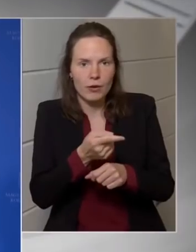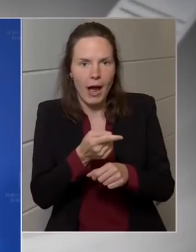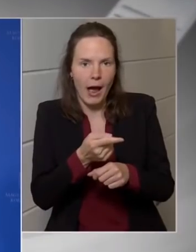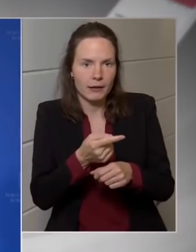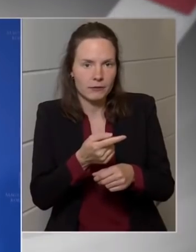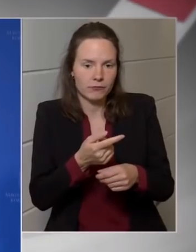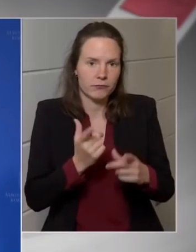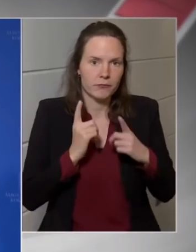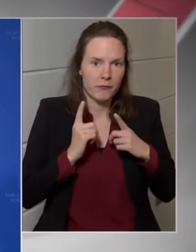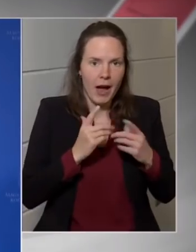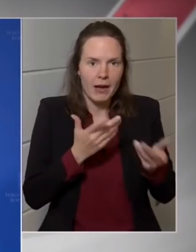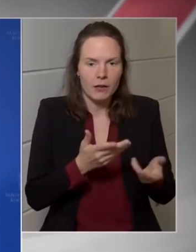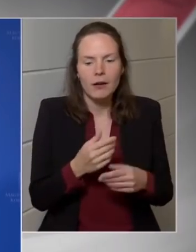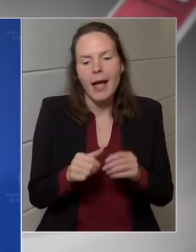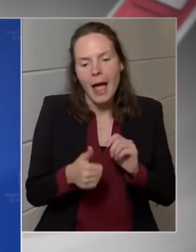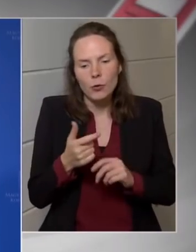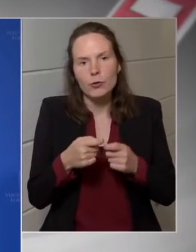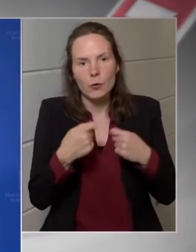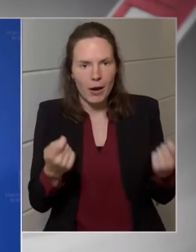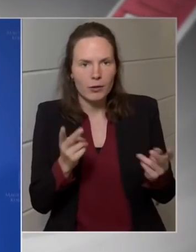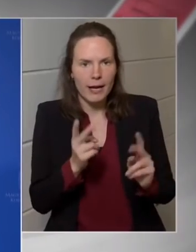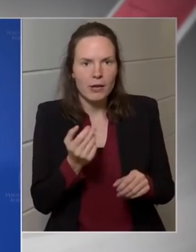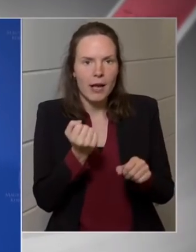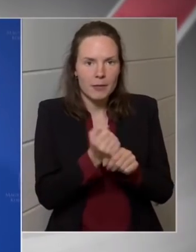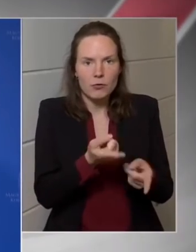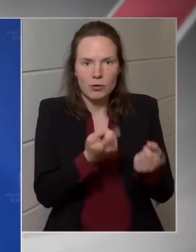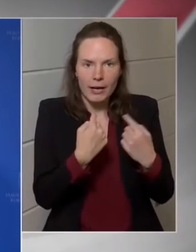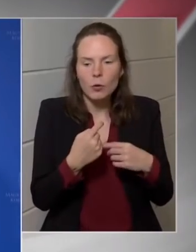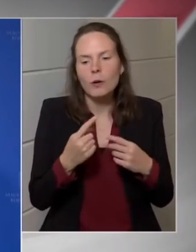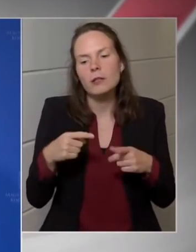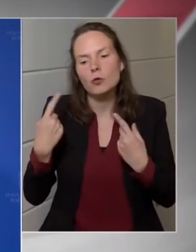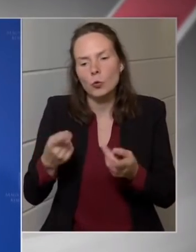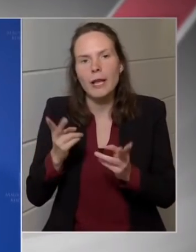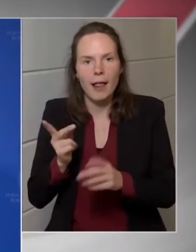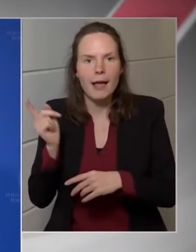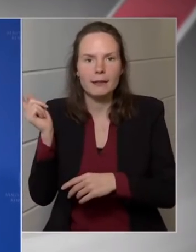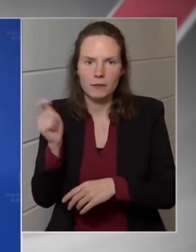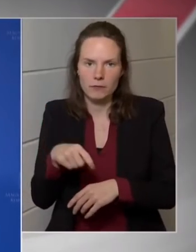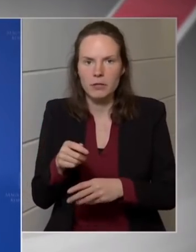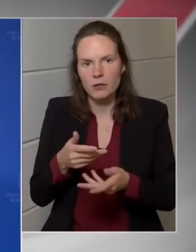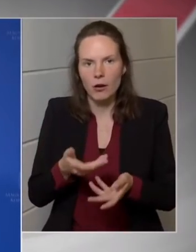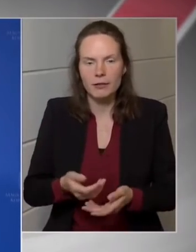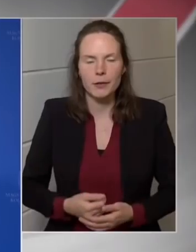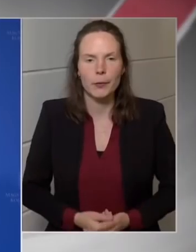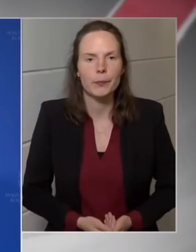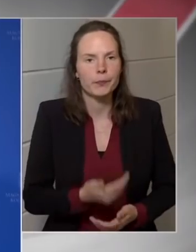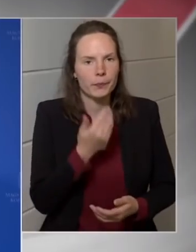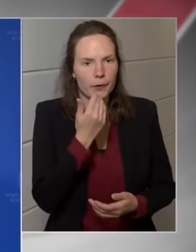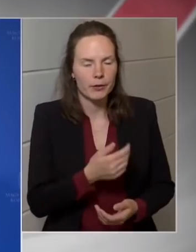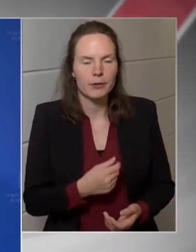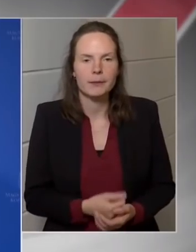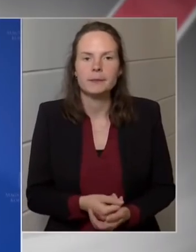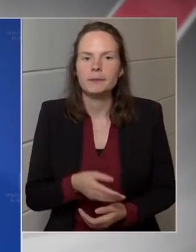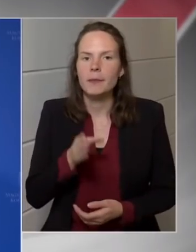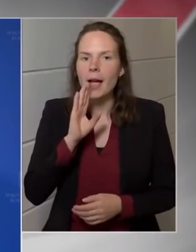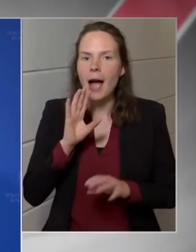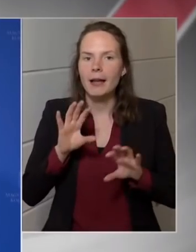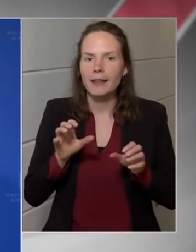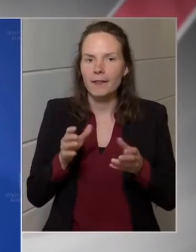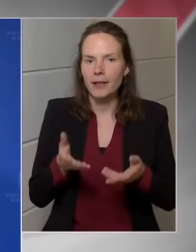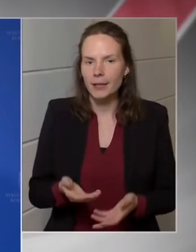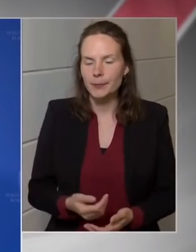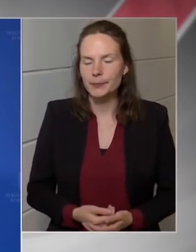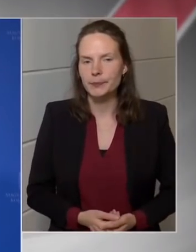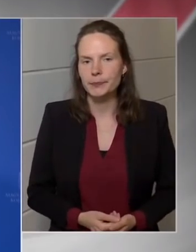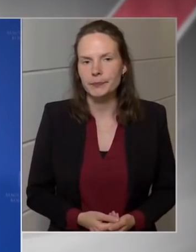megindult, egy része pedig még várat magára, egy része éppen a bizottság előtt van, tehát mi azt tudjuk mondani, mi a megoldást várjuk